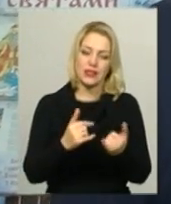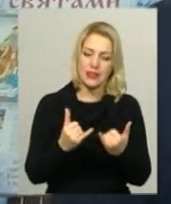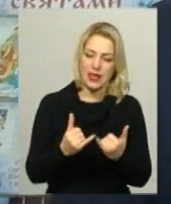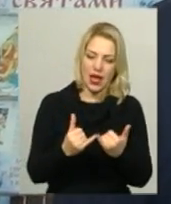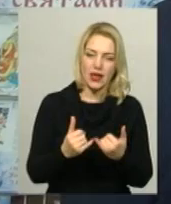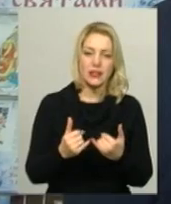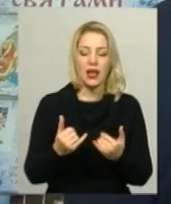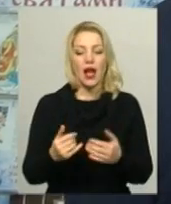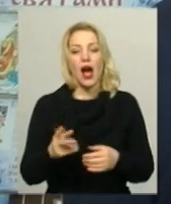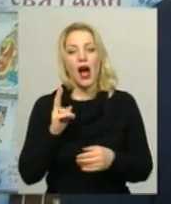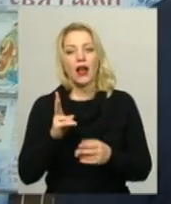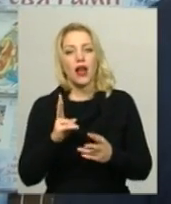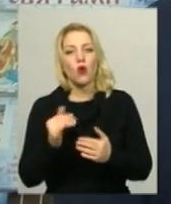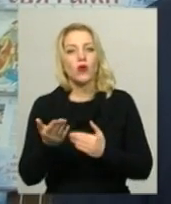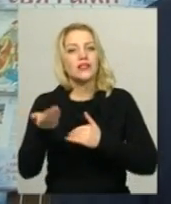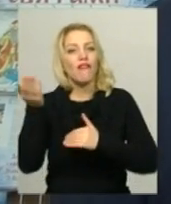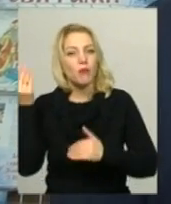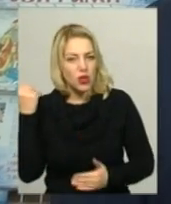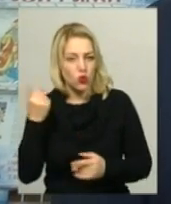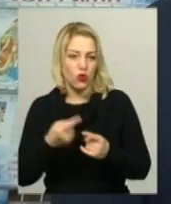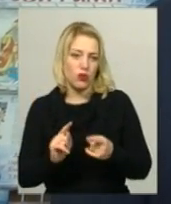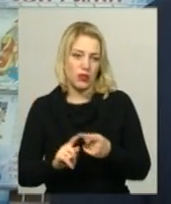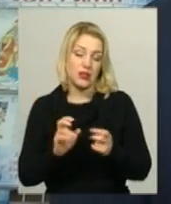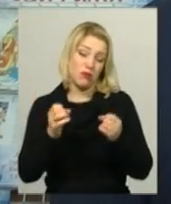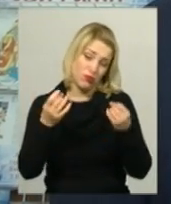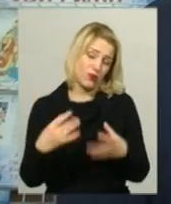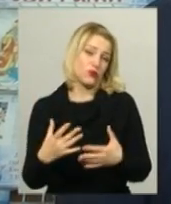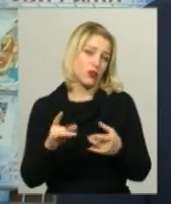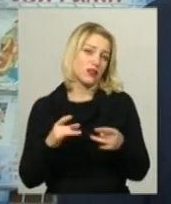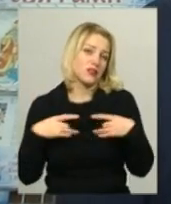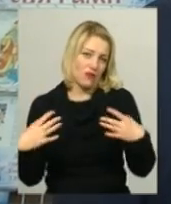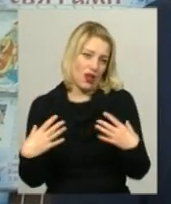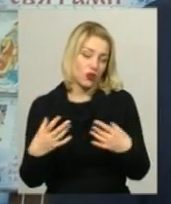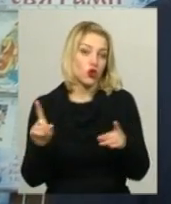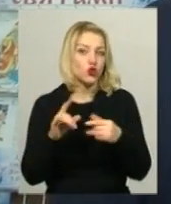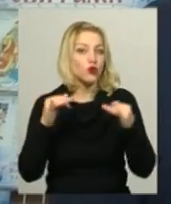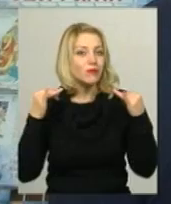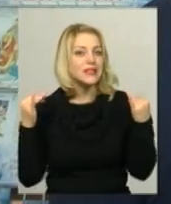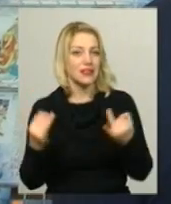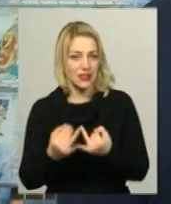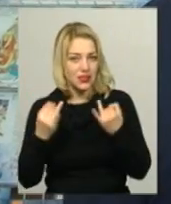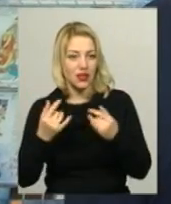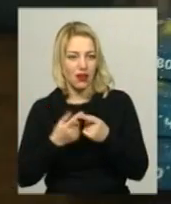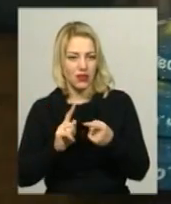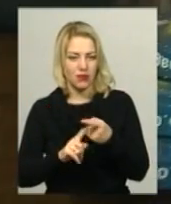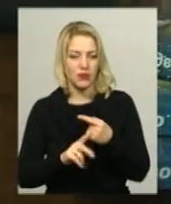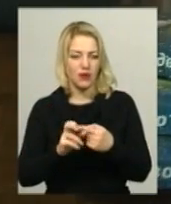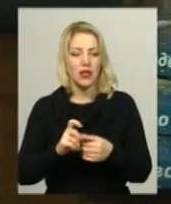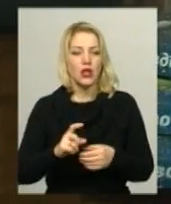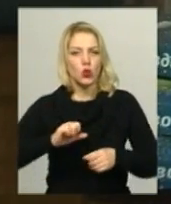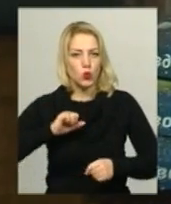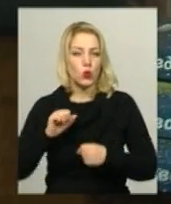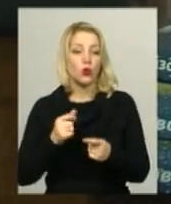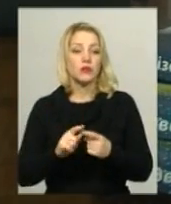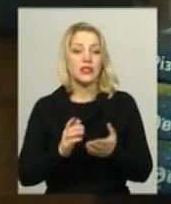минулому, ну а для когось це таке собі пересічне різдво, щоб вас заінтригувати з таким звірним другом. Книга